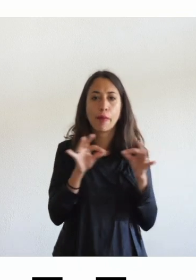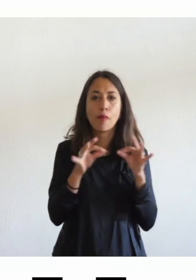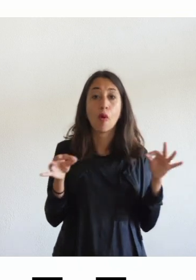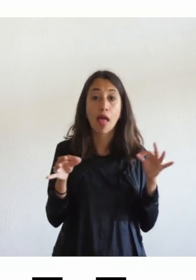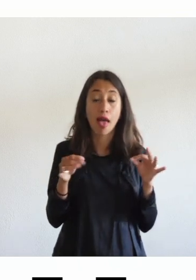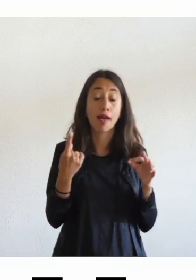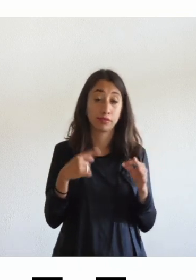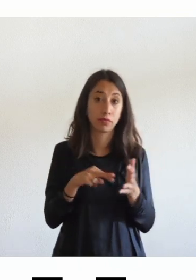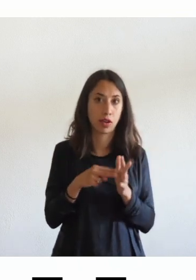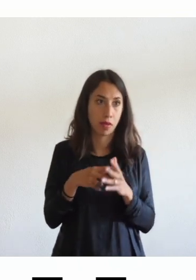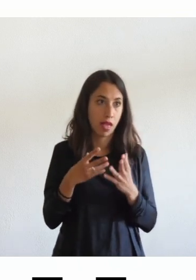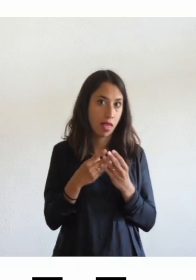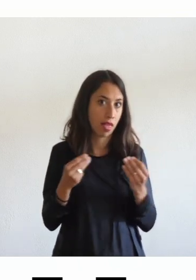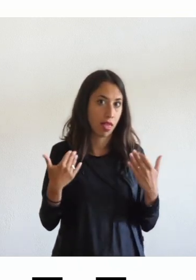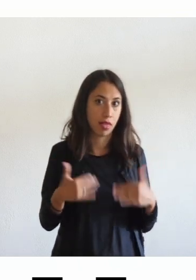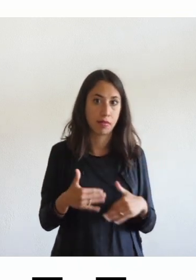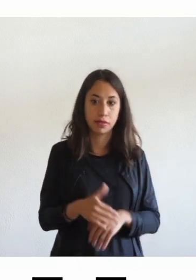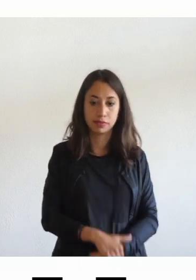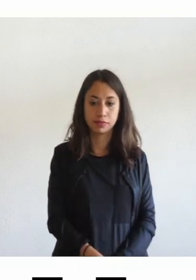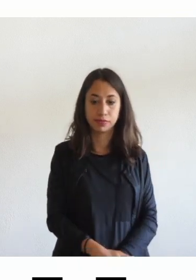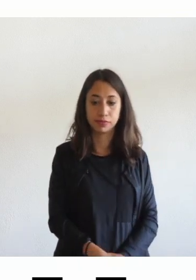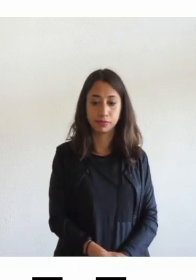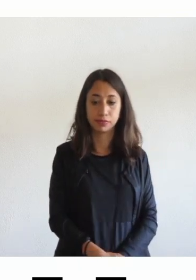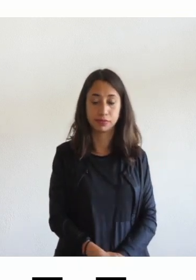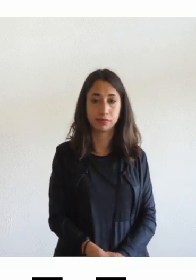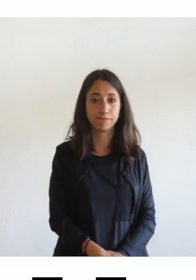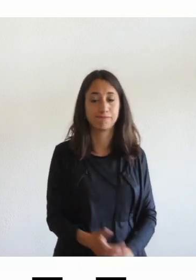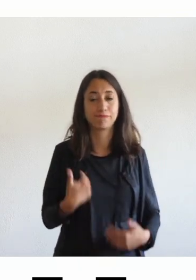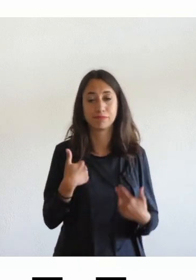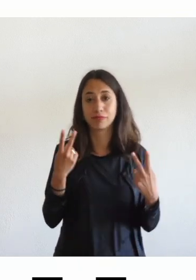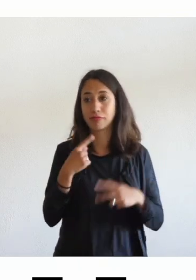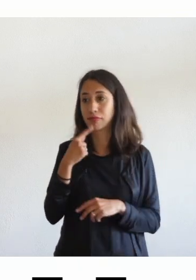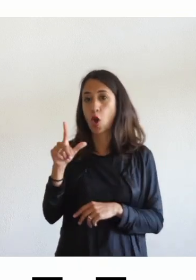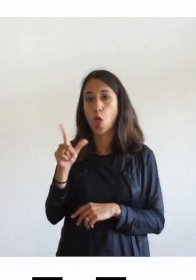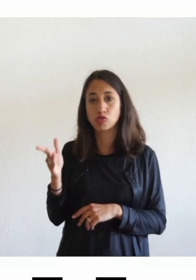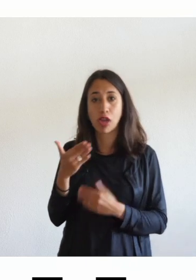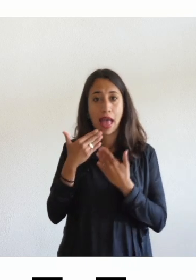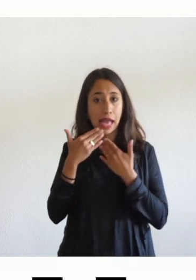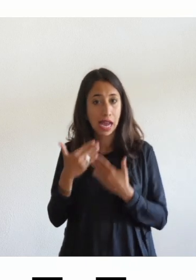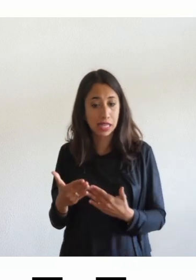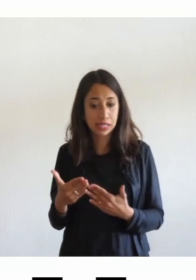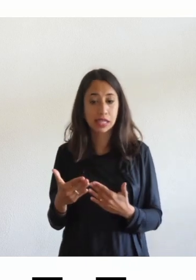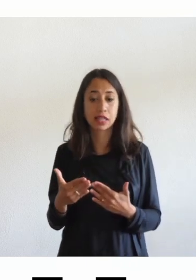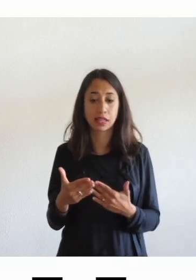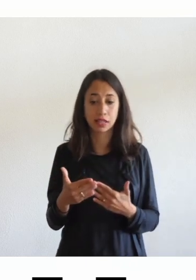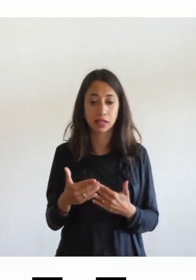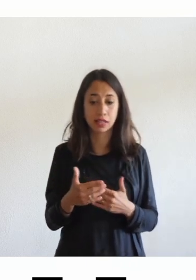problema vero eh io Lucia ti ringrazio prima